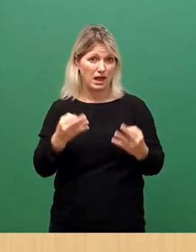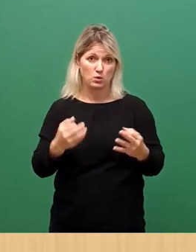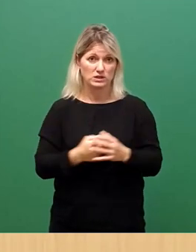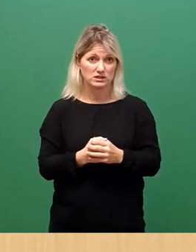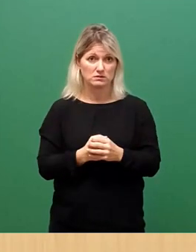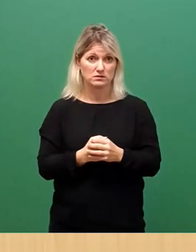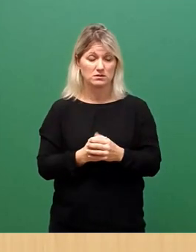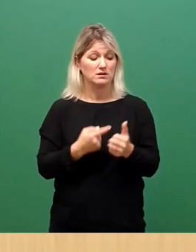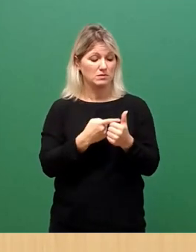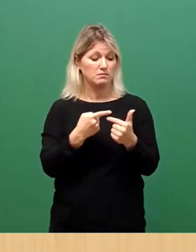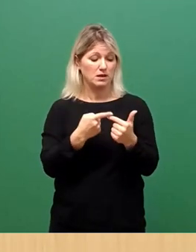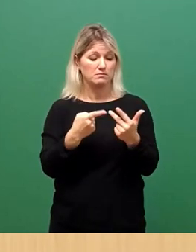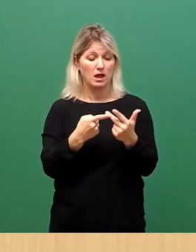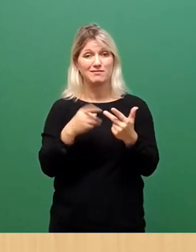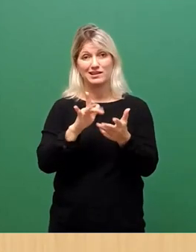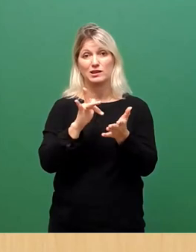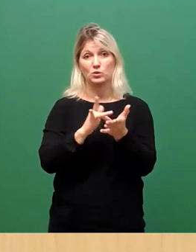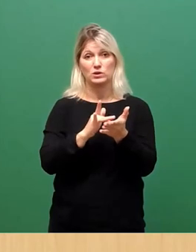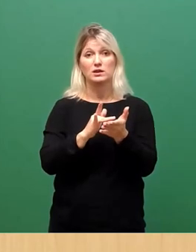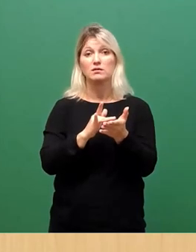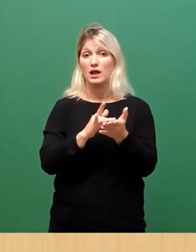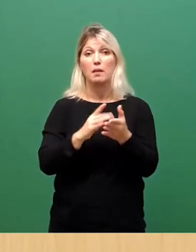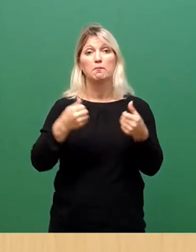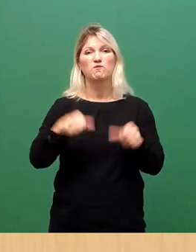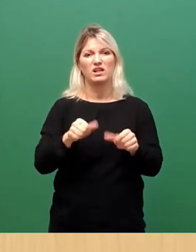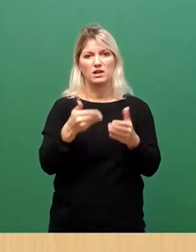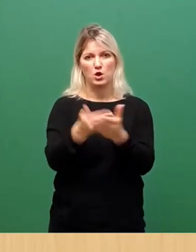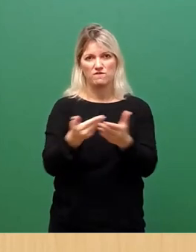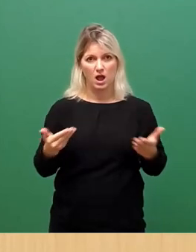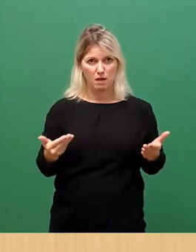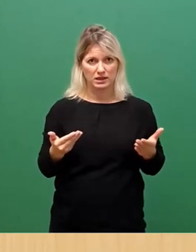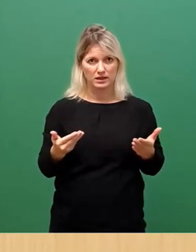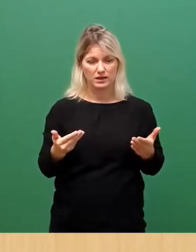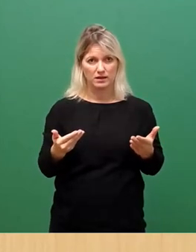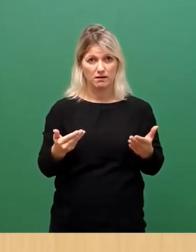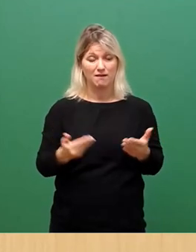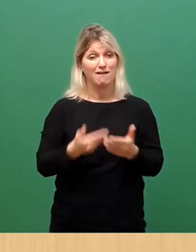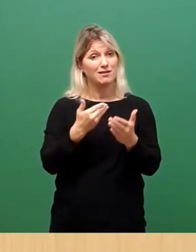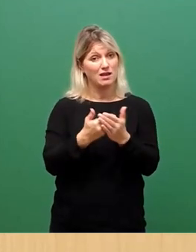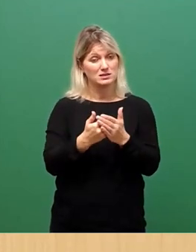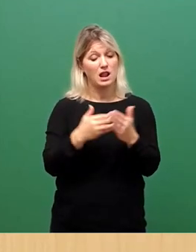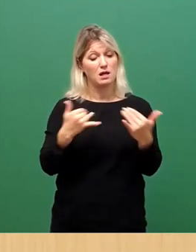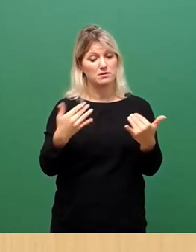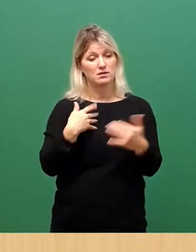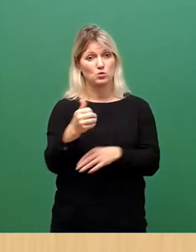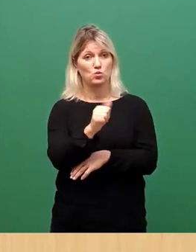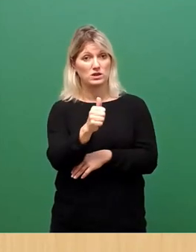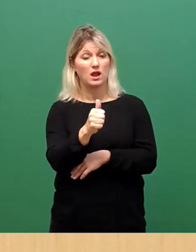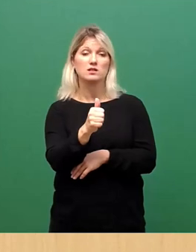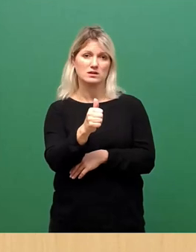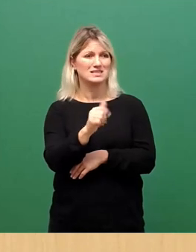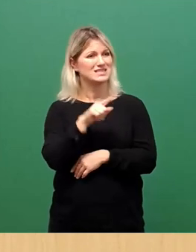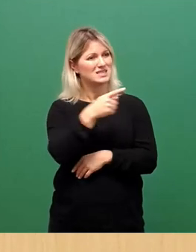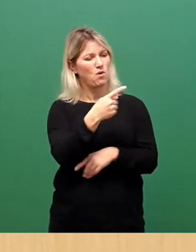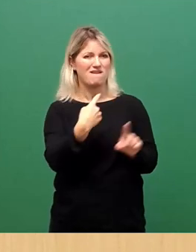meine sehr geehrten Damen und Herren, sind Pflichtaufgaben. Und insofern verurteile ich hier an dieser Stelle diesen vergifteten Beitrag